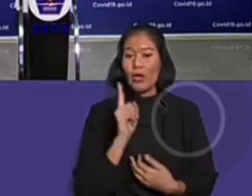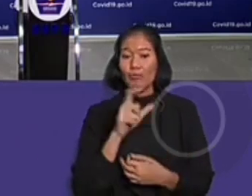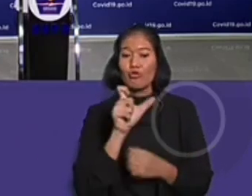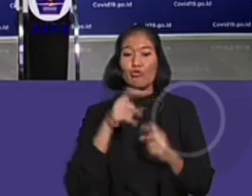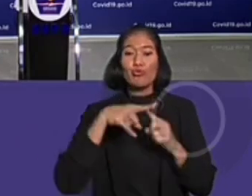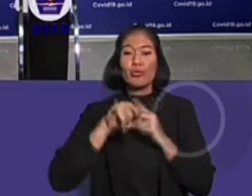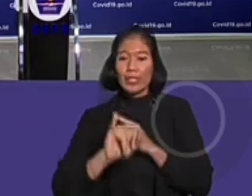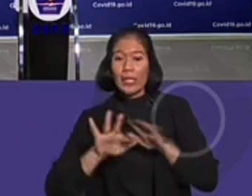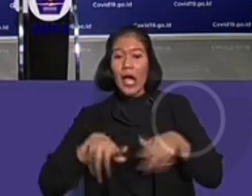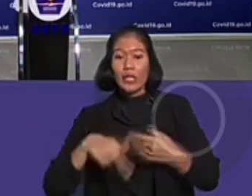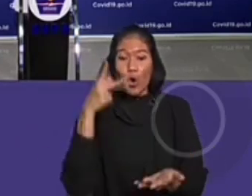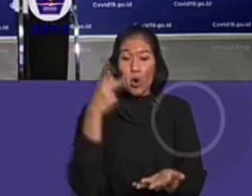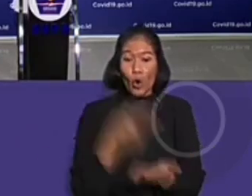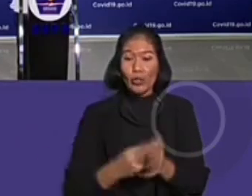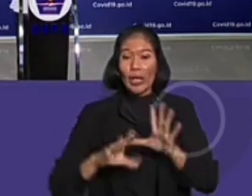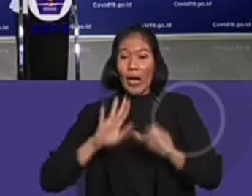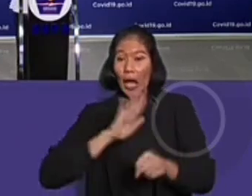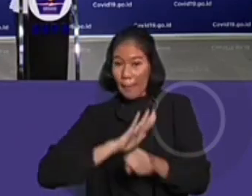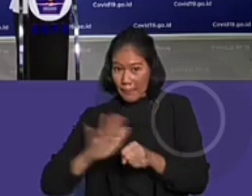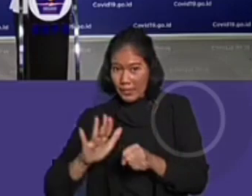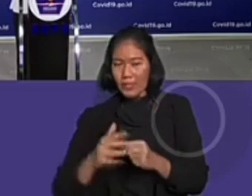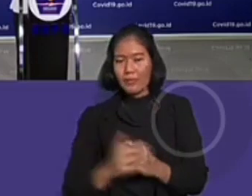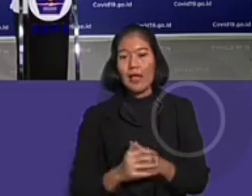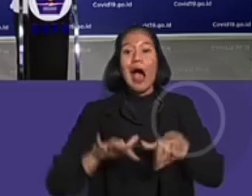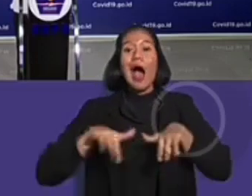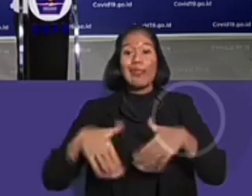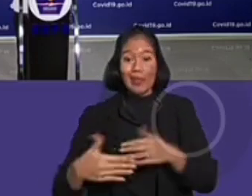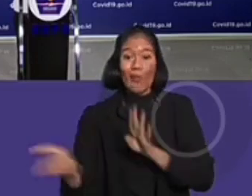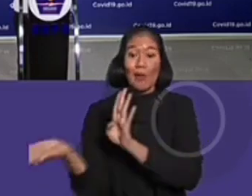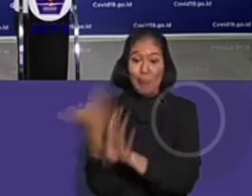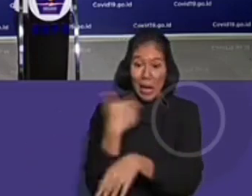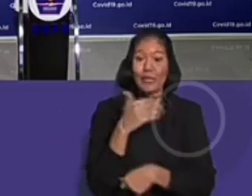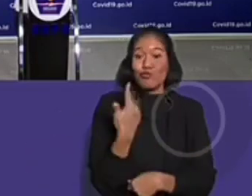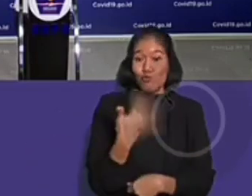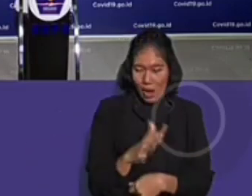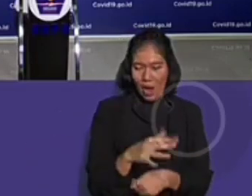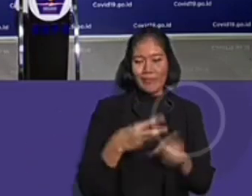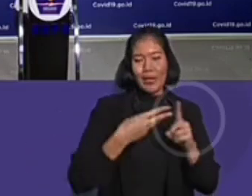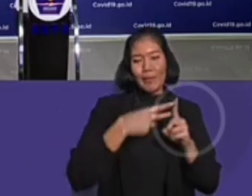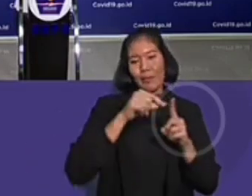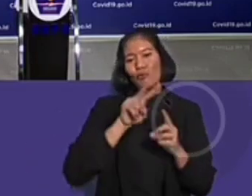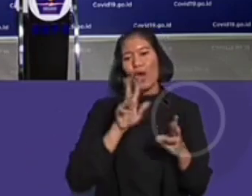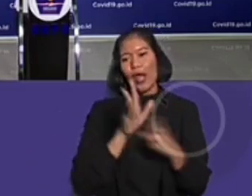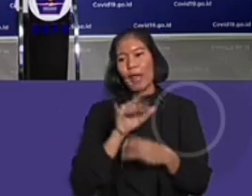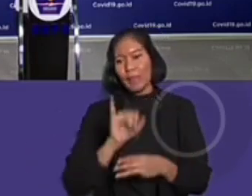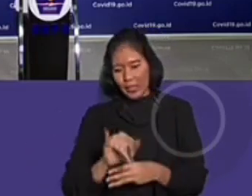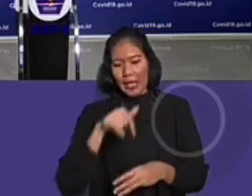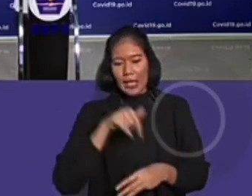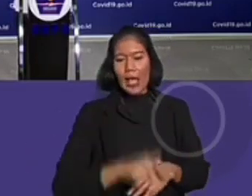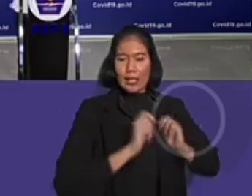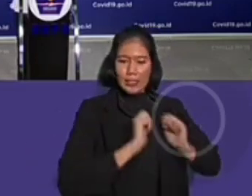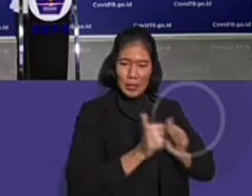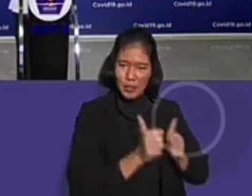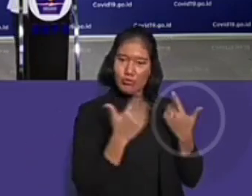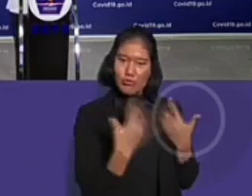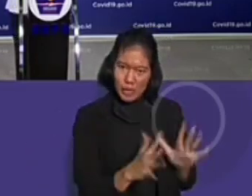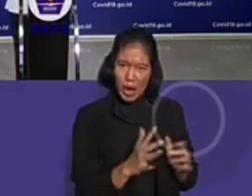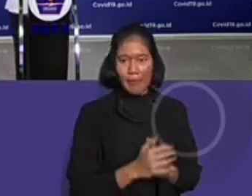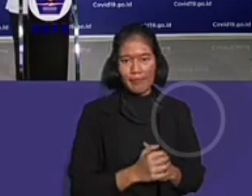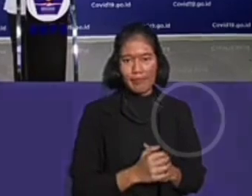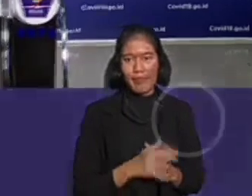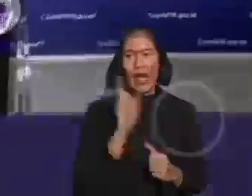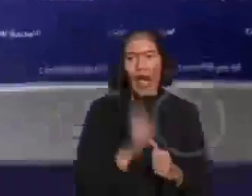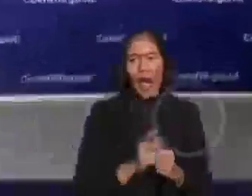habis kontrak kerjanya, maupun yang telah kembali ke tanah air, BP-2MI telah mengantisipasi dengan membentuk